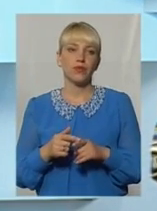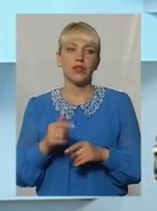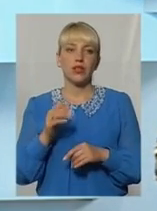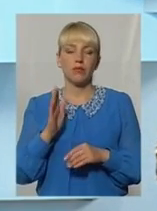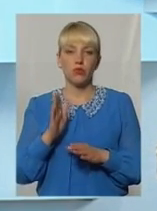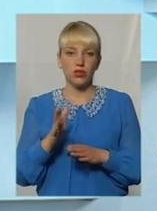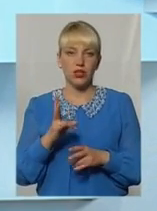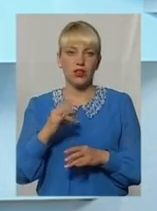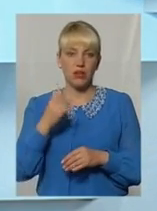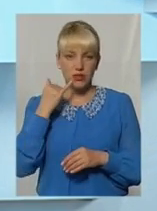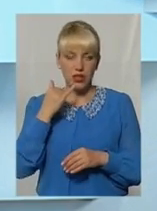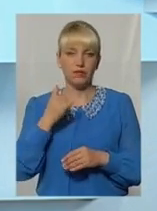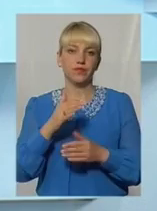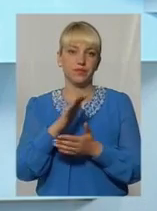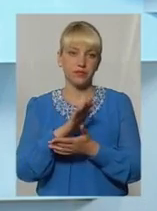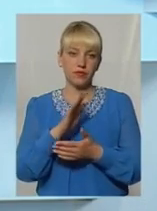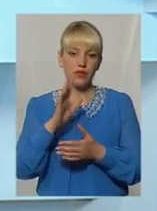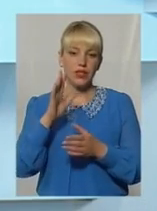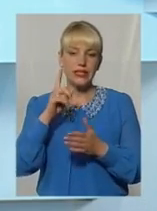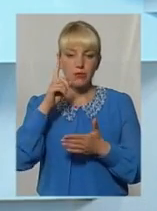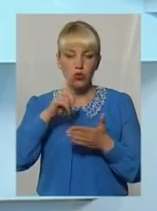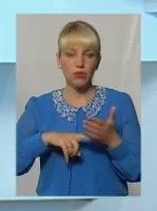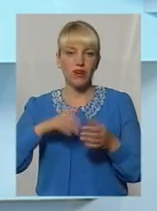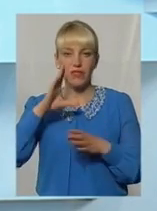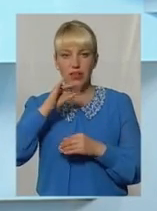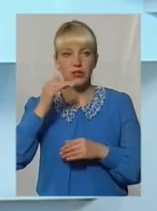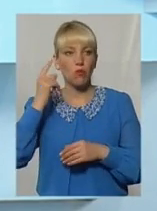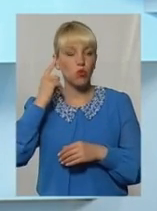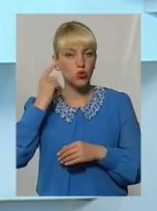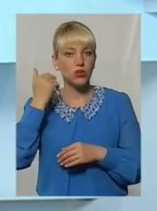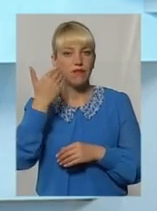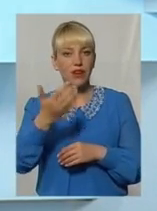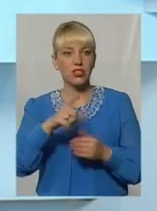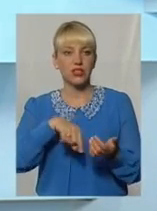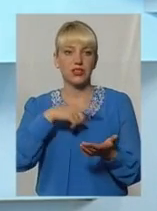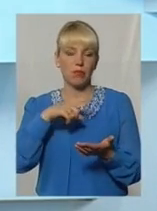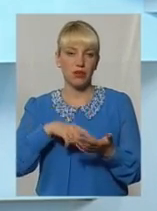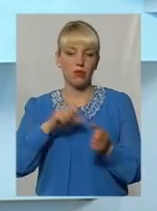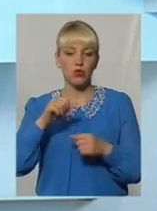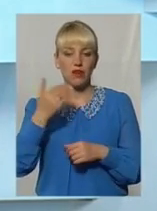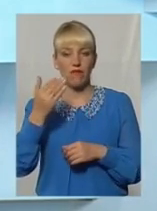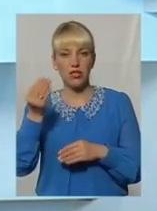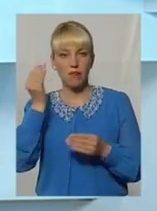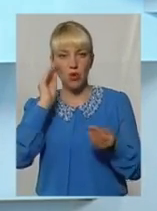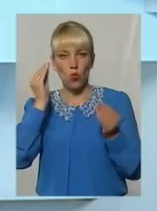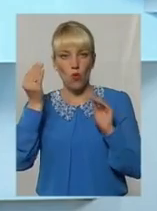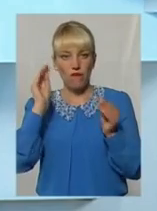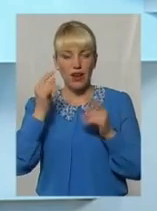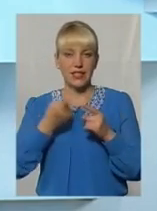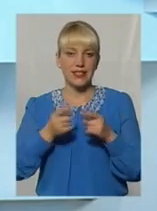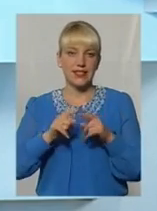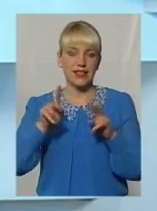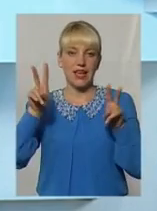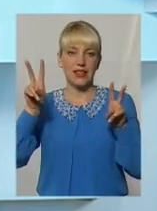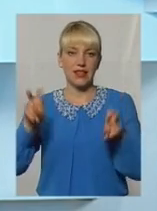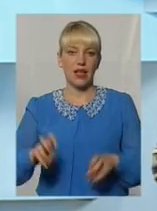Сподіваюся, вдасться почути ваше запитання і, можливо, міркування зазначеної теми 61-90